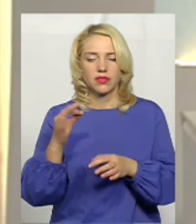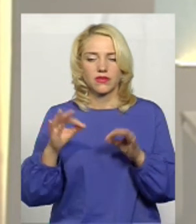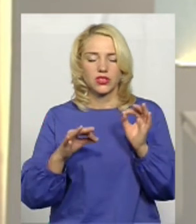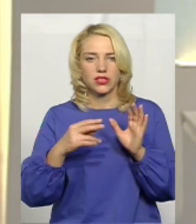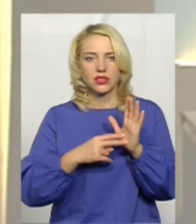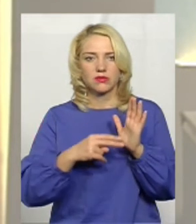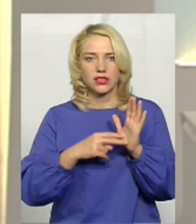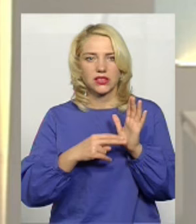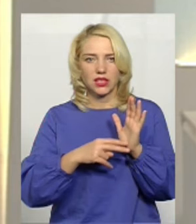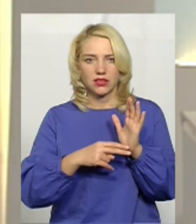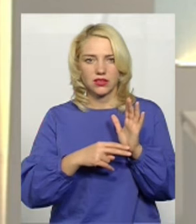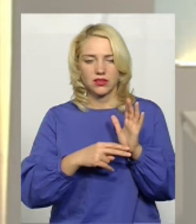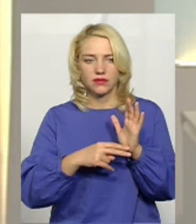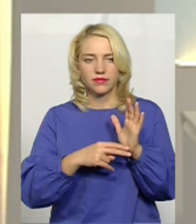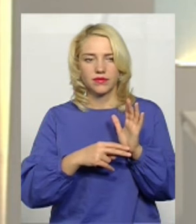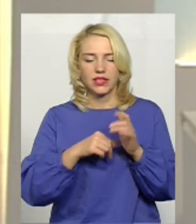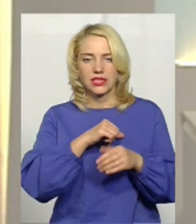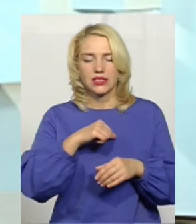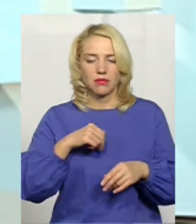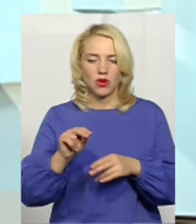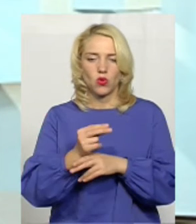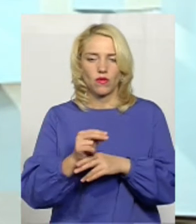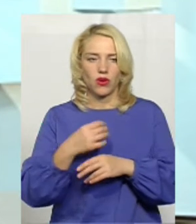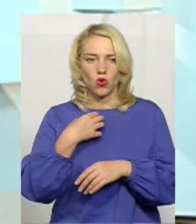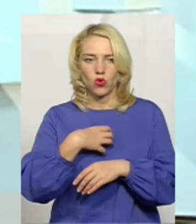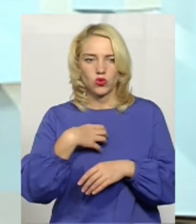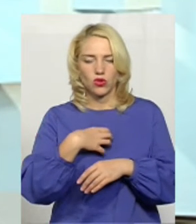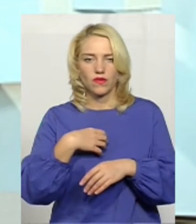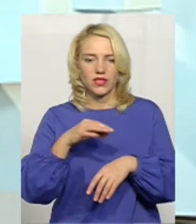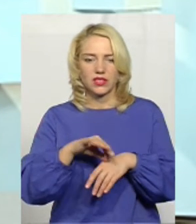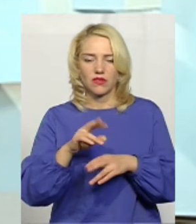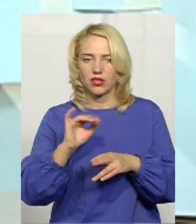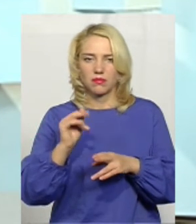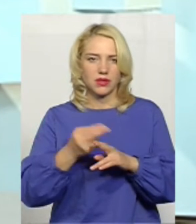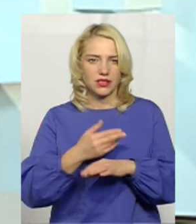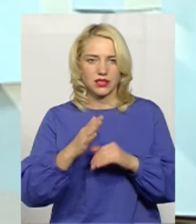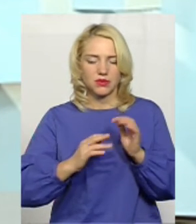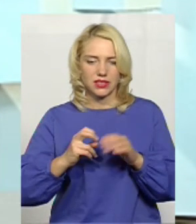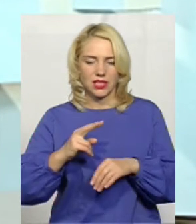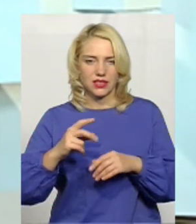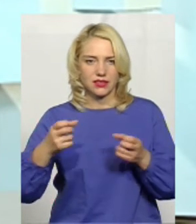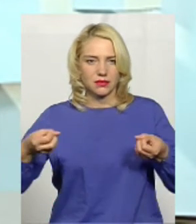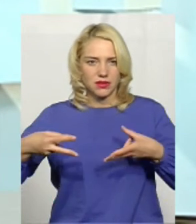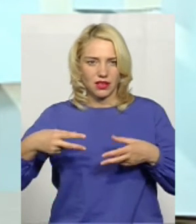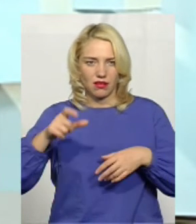70 самим лікувати основні захворювання і обходитись без спеціалізації вузьких